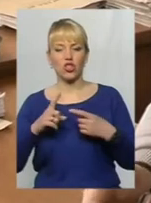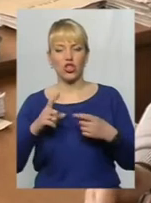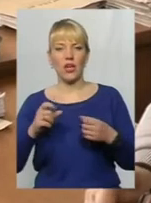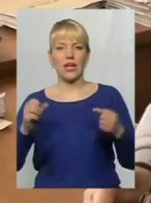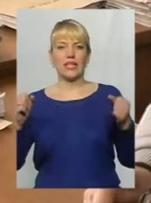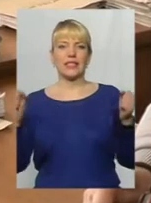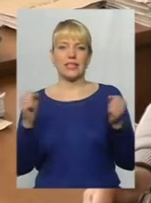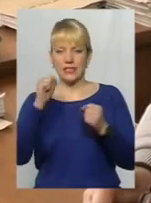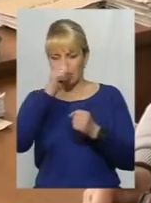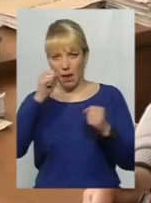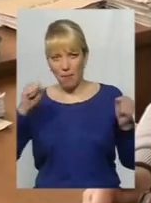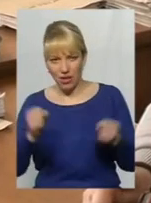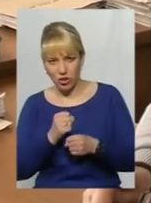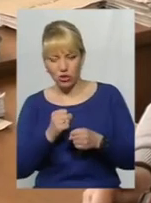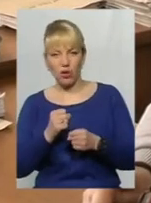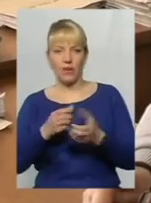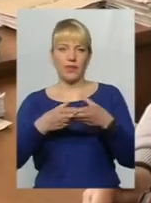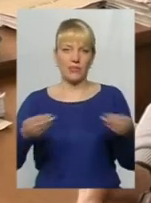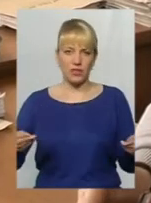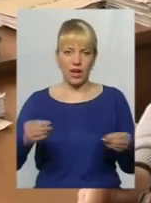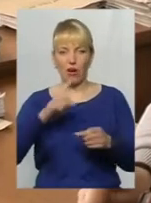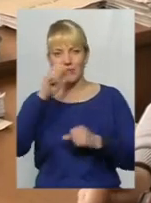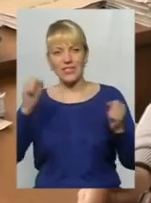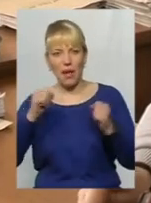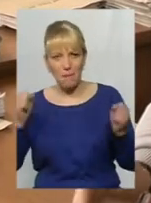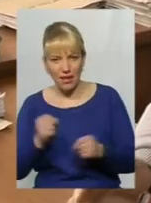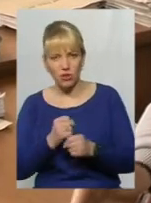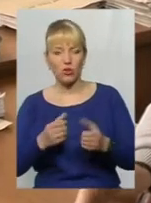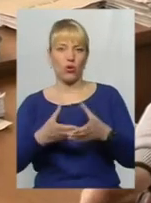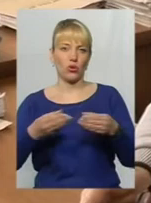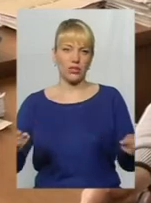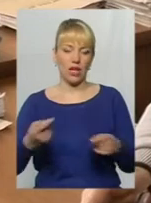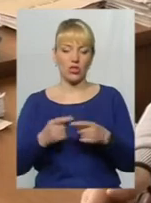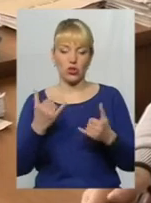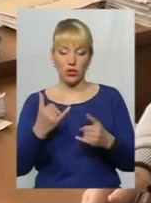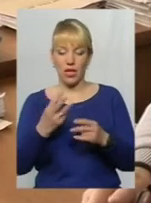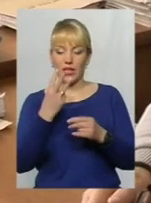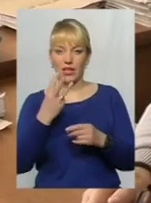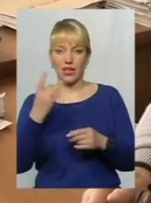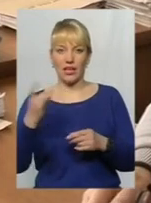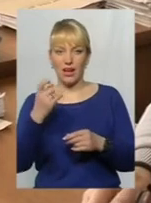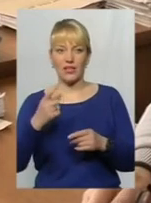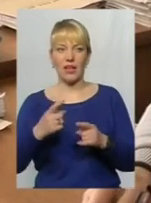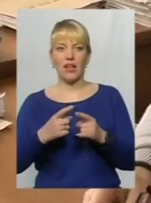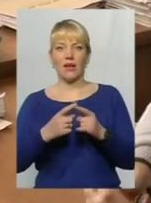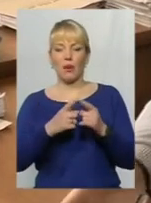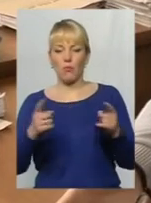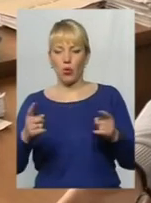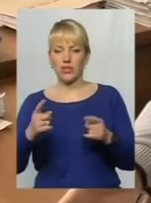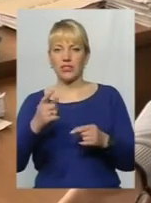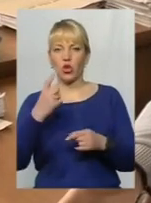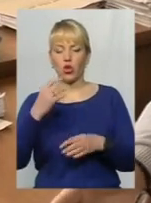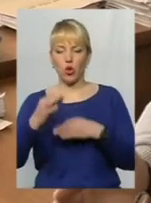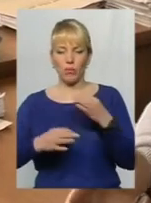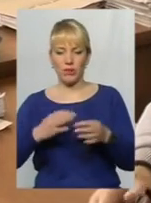-розтаяли, замерзло-розтаяли. У нас цього року були такі періоди, що ми по три рази протягом одної доби посипали піском. Тобто була плюсова